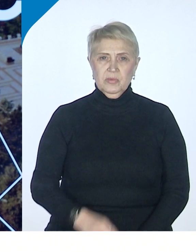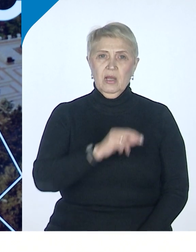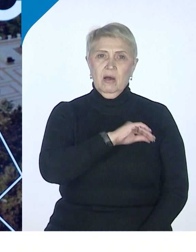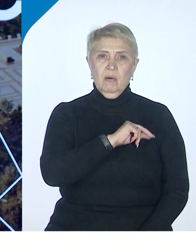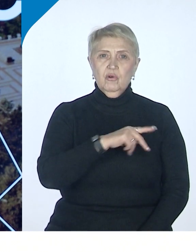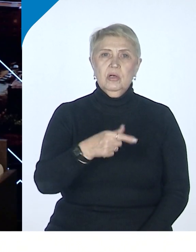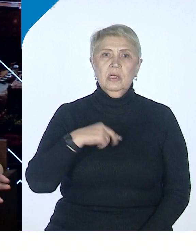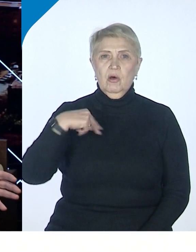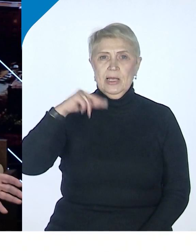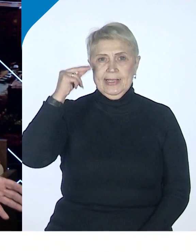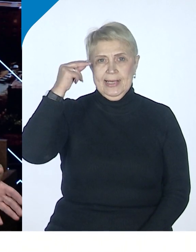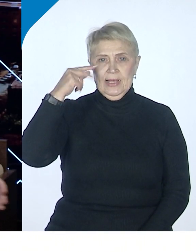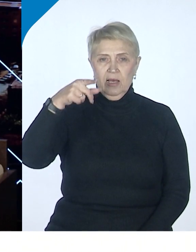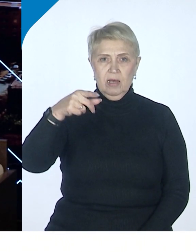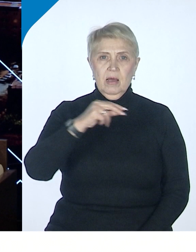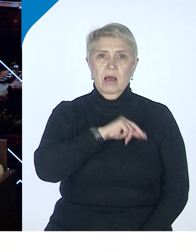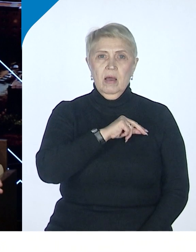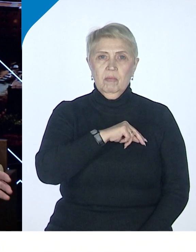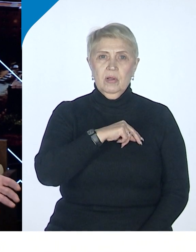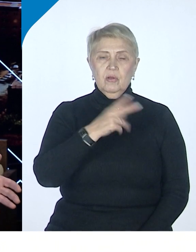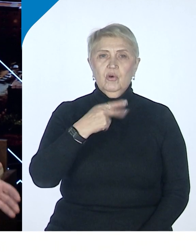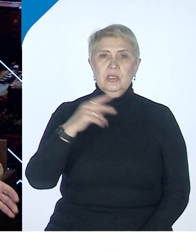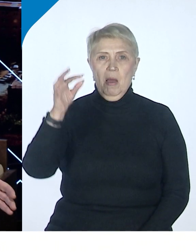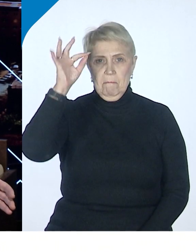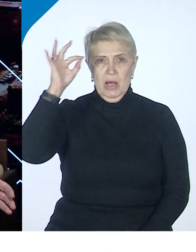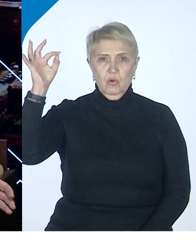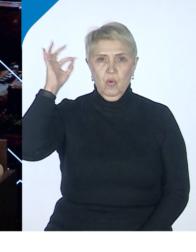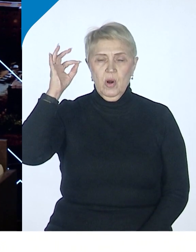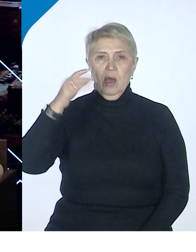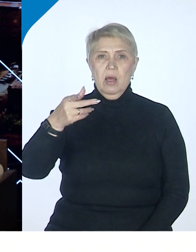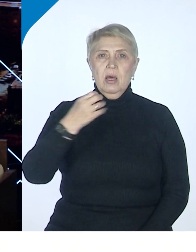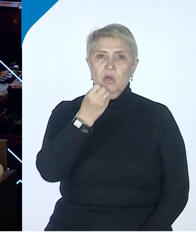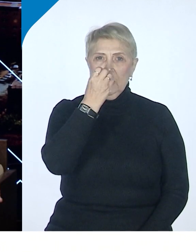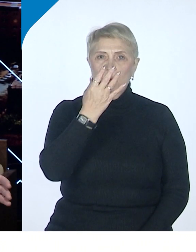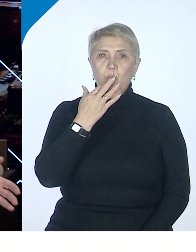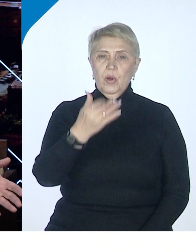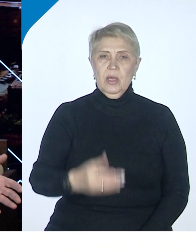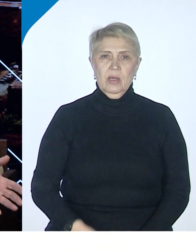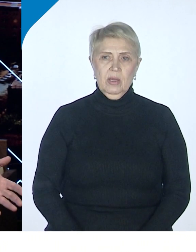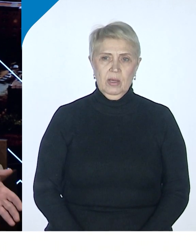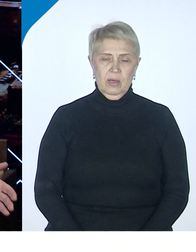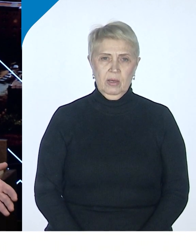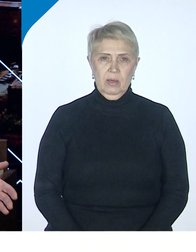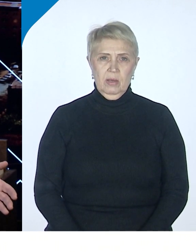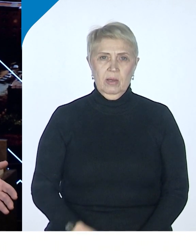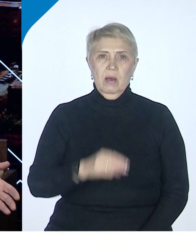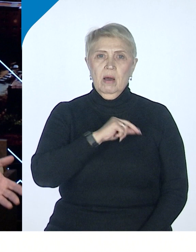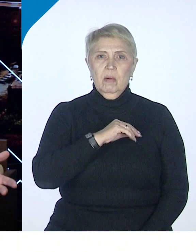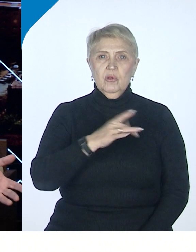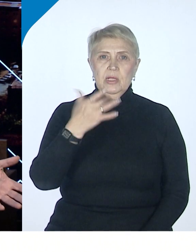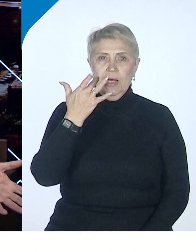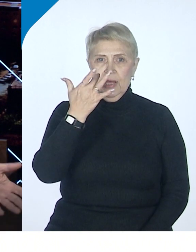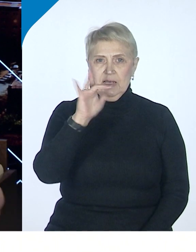Китаем, работал с Монголией, с Японией, со штатами,